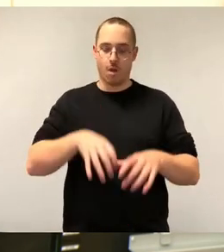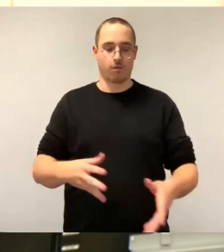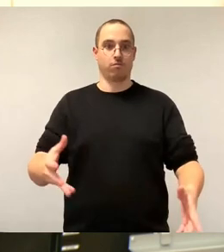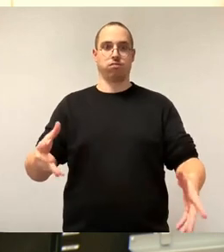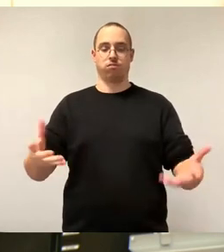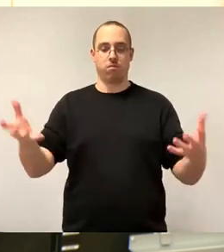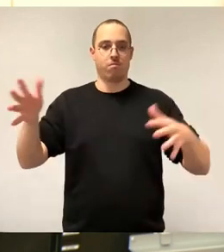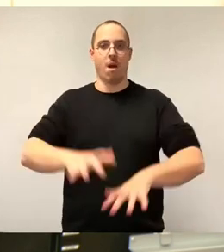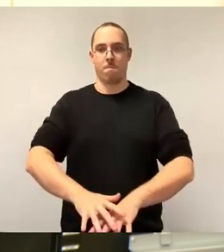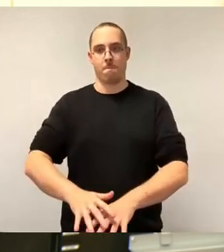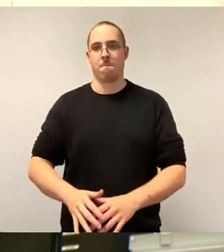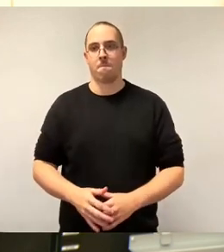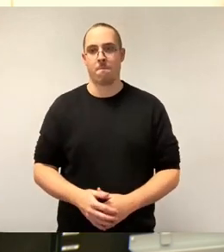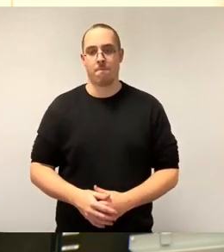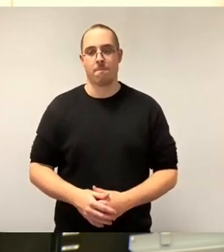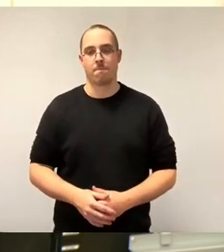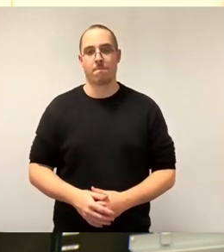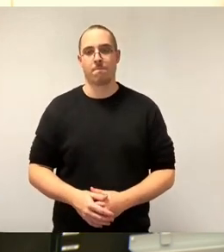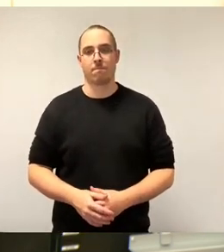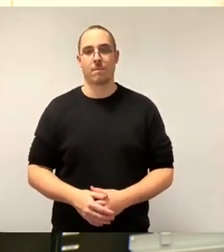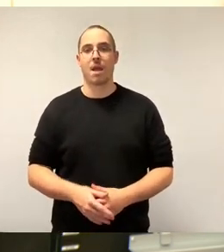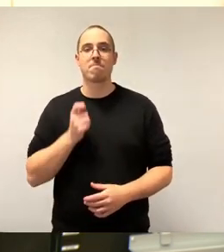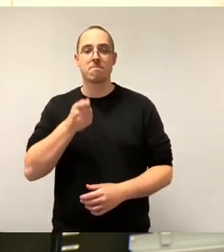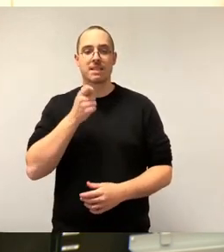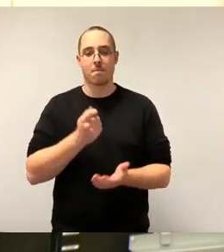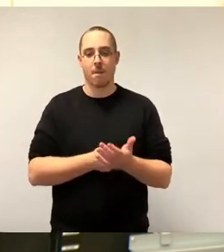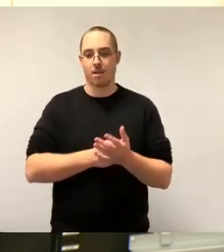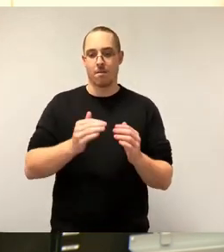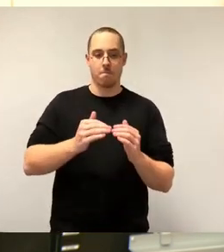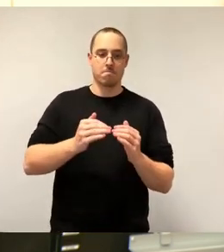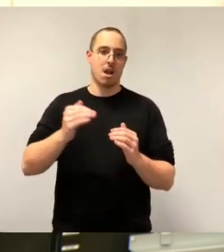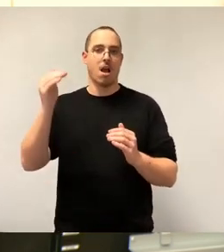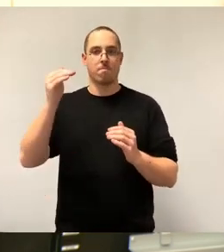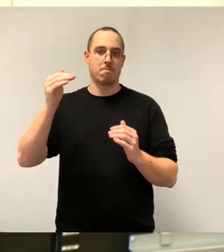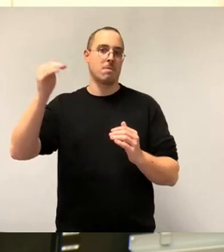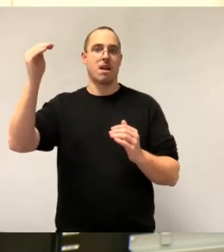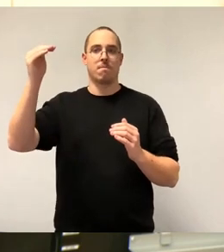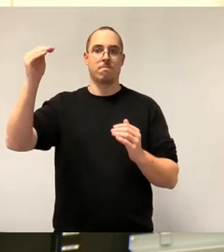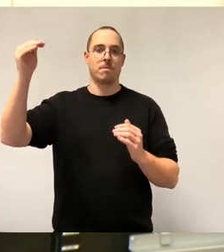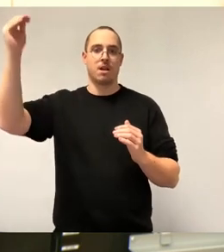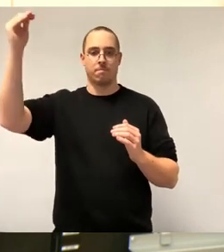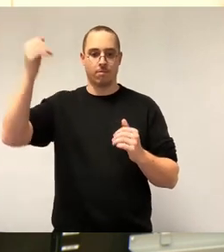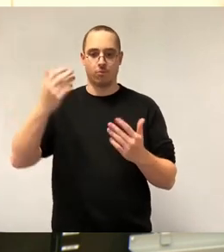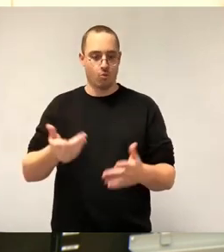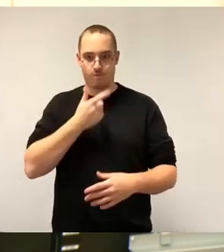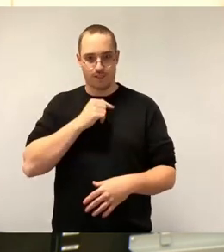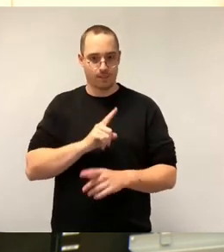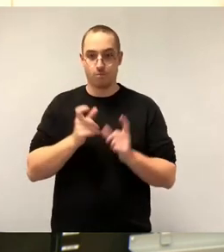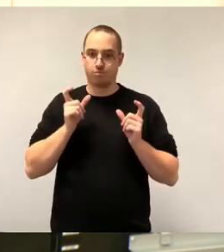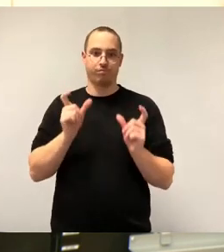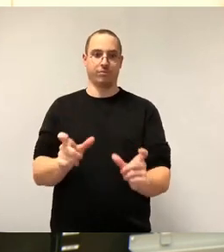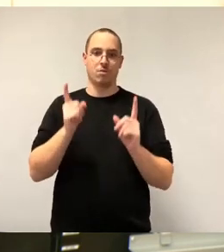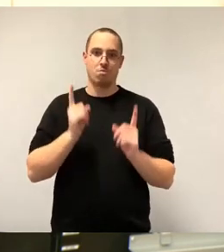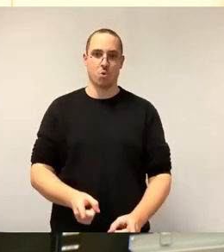mit weiter steigenden Mietpreisen, mit weiter steigenden Wohnkosten konfrontiert werden. Das müssen wir unbedingt verhindern. Die WED muss